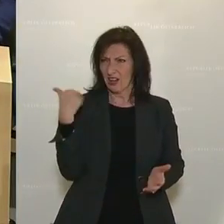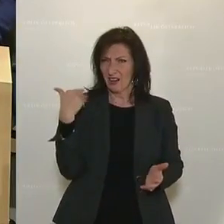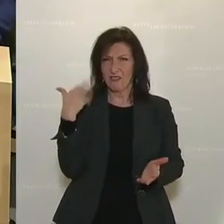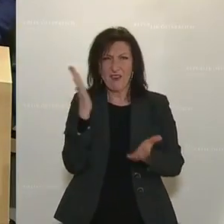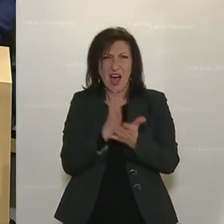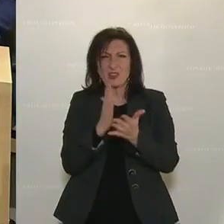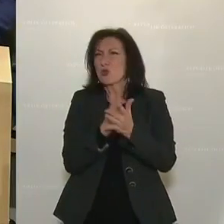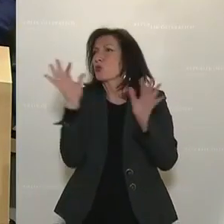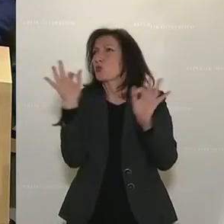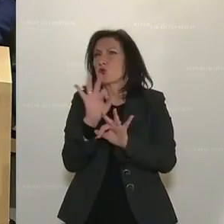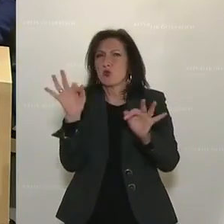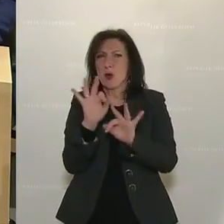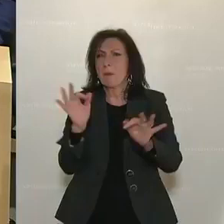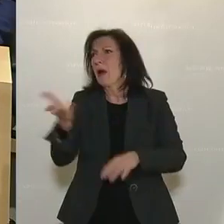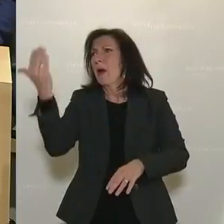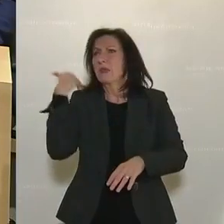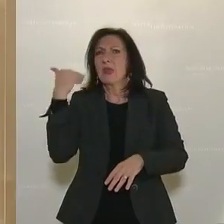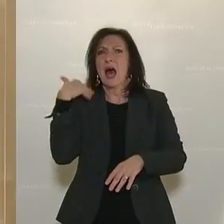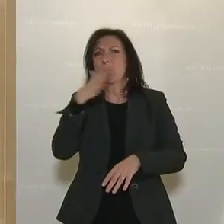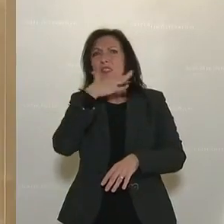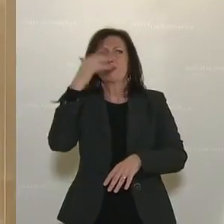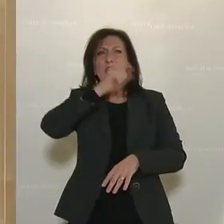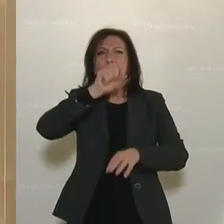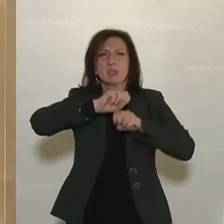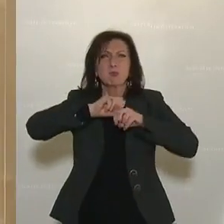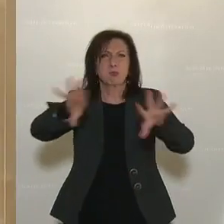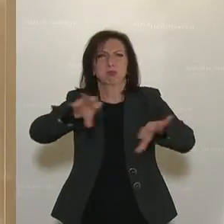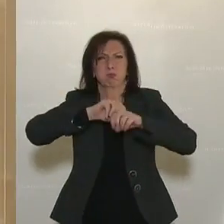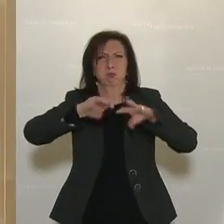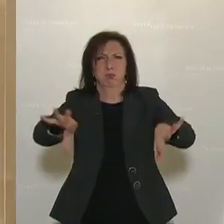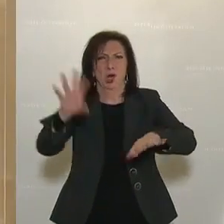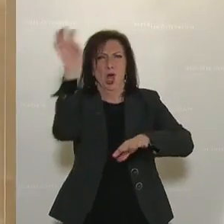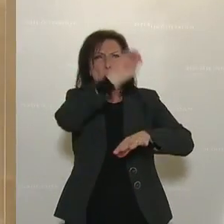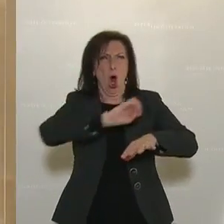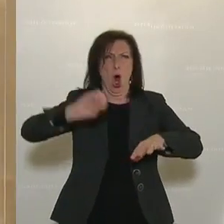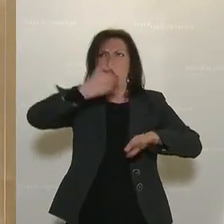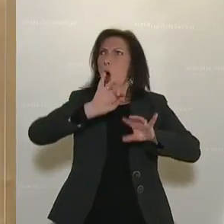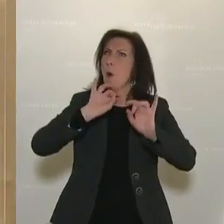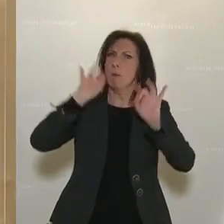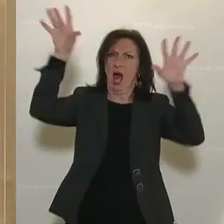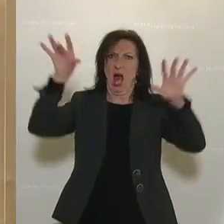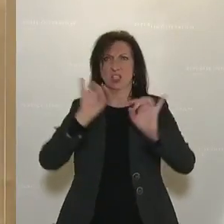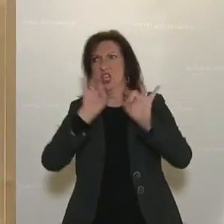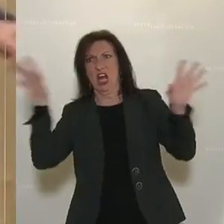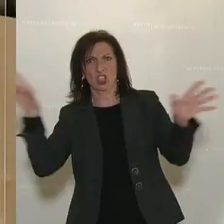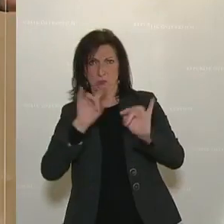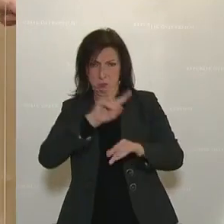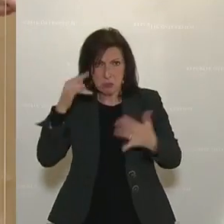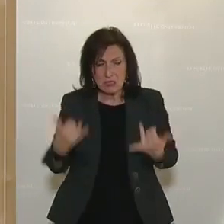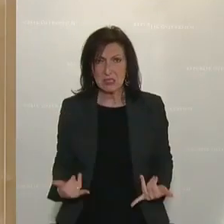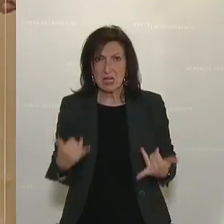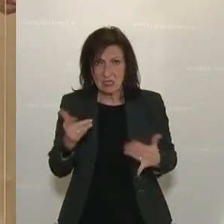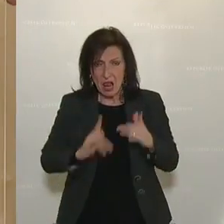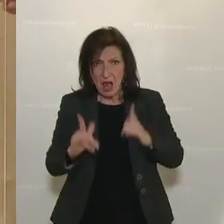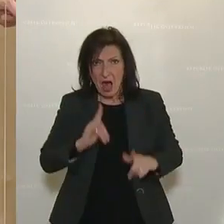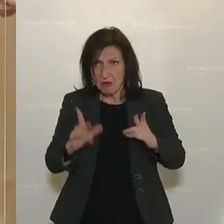Superspreader-Event, das Sie zu verantworten haben. Hinaus nach ganz Europa sind die Infektionen gegangen. Wir leiden bis heute darunter. Und jetzt wollen